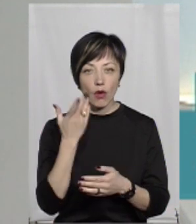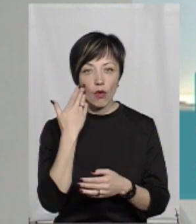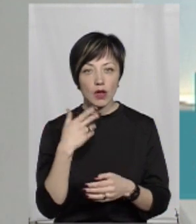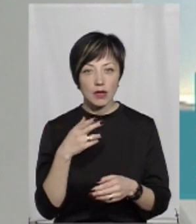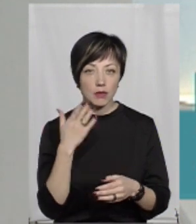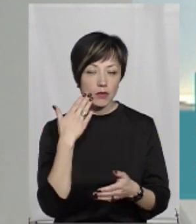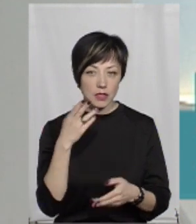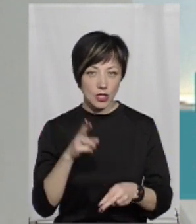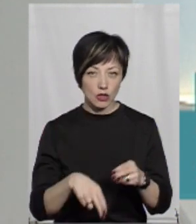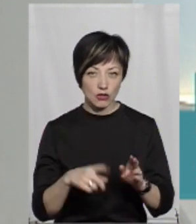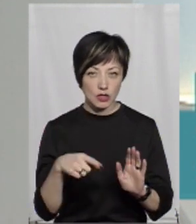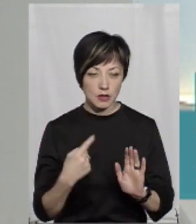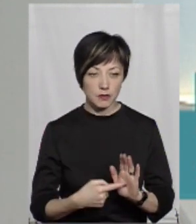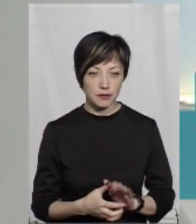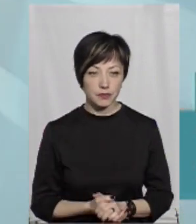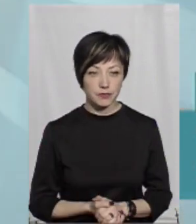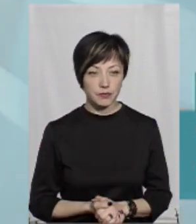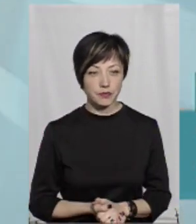коли він орієнтовно закінчиться?